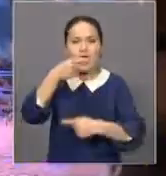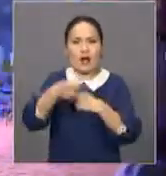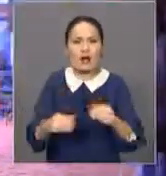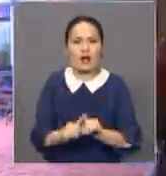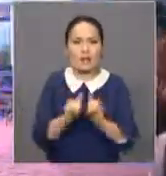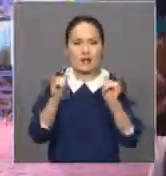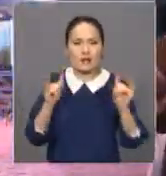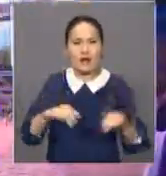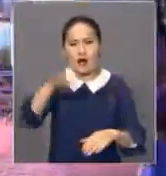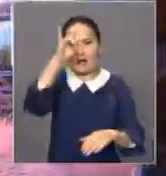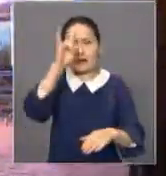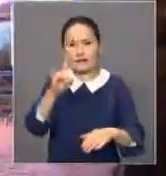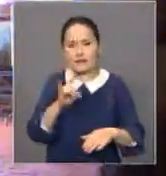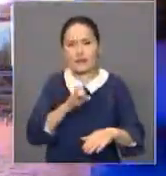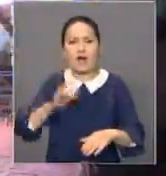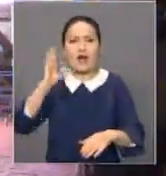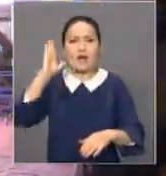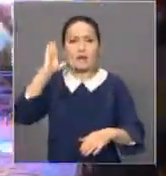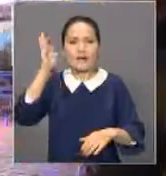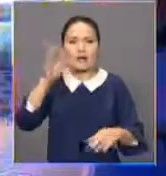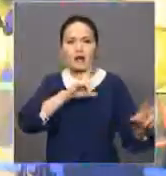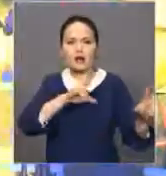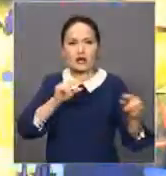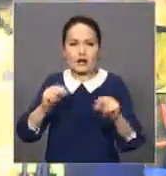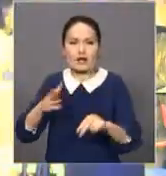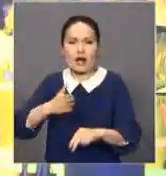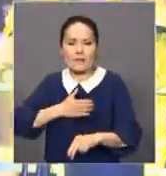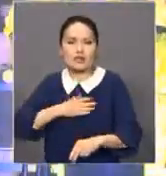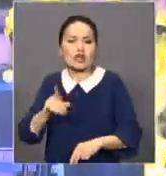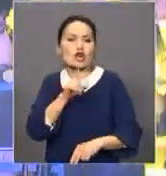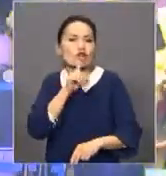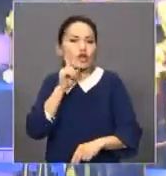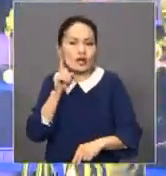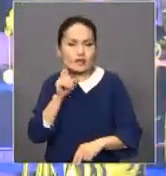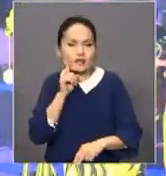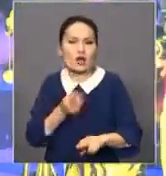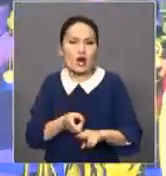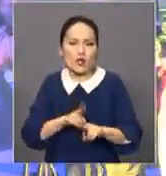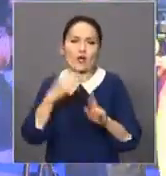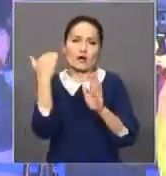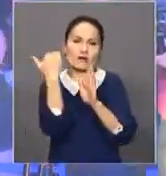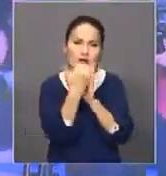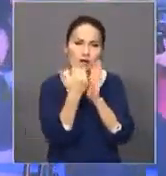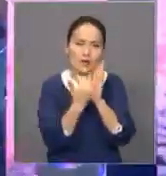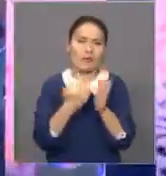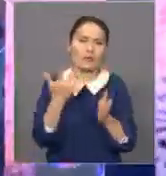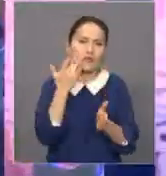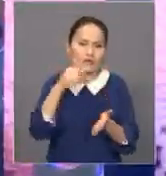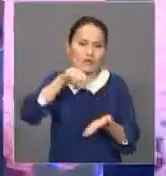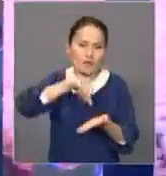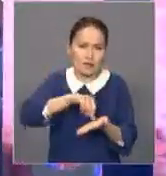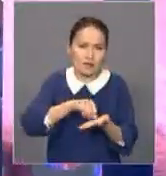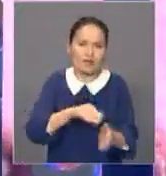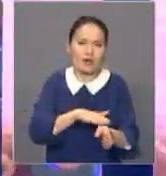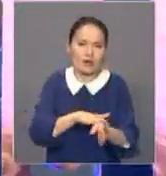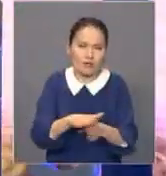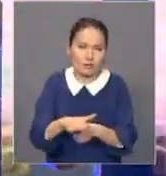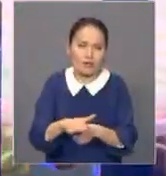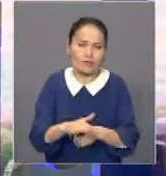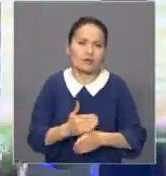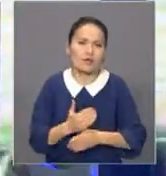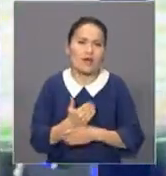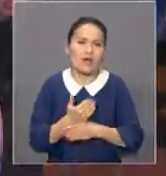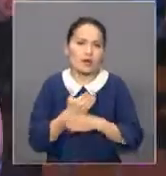жалғастырып, Қазақстанда кемел келешекке бастайды. Біз жастар осы сөге, осы стерге бас болуға дайымыз дейді форумға